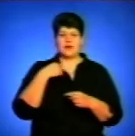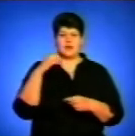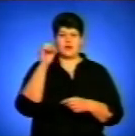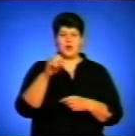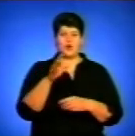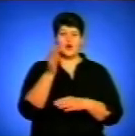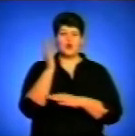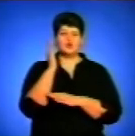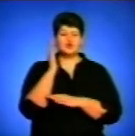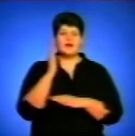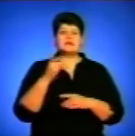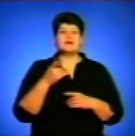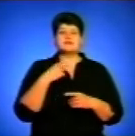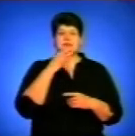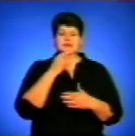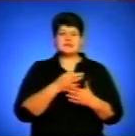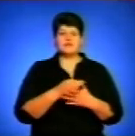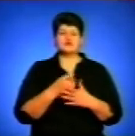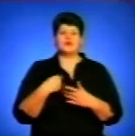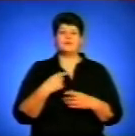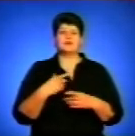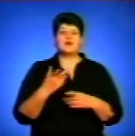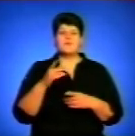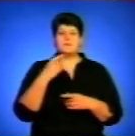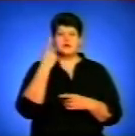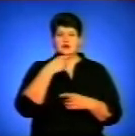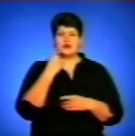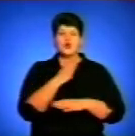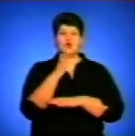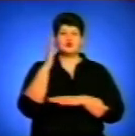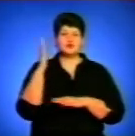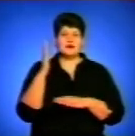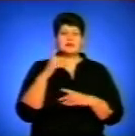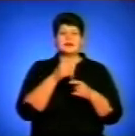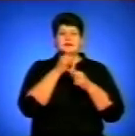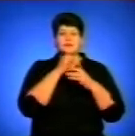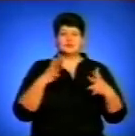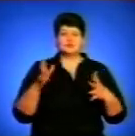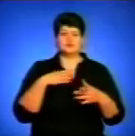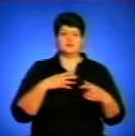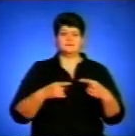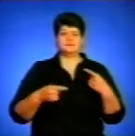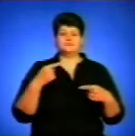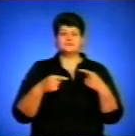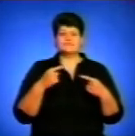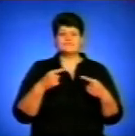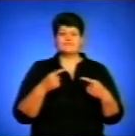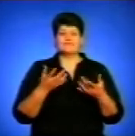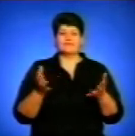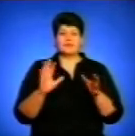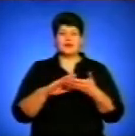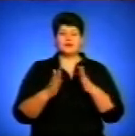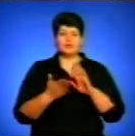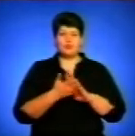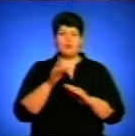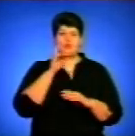Ігор Побер зауважив, що у питанні персонального голосування опозиція не готова до компромісів. Відтак, поки депутати не почнуть голосувати